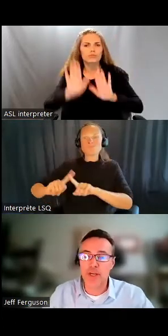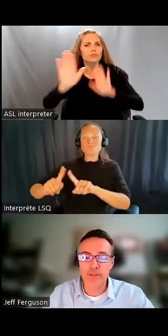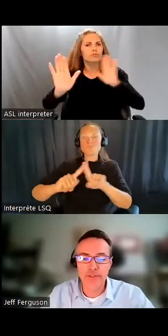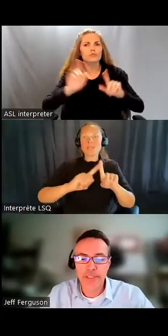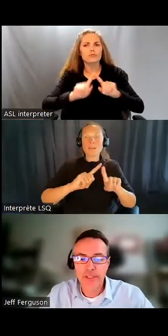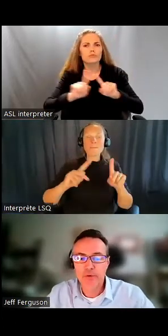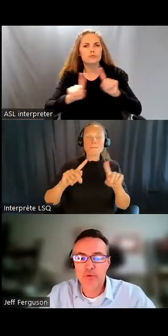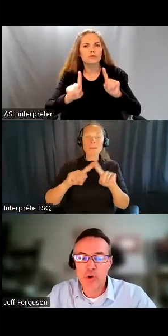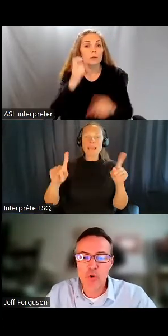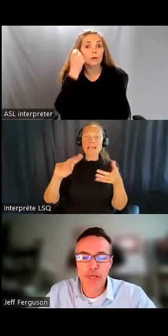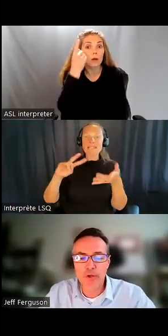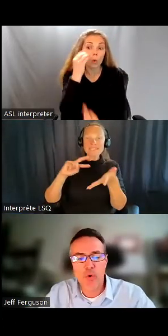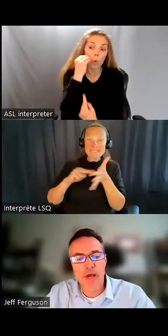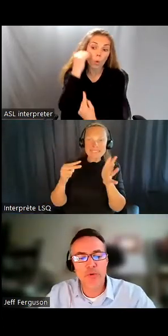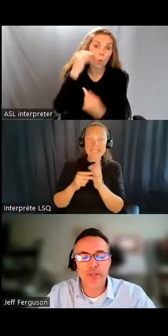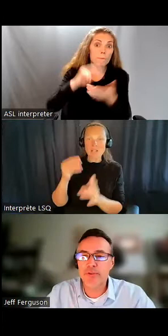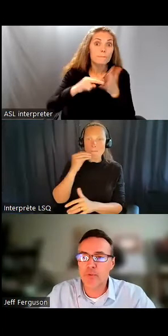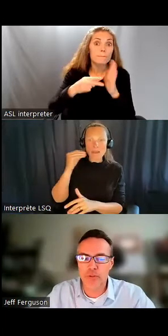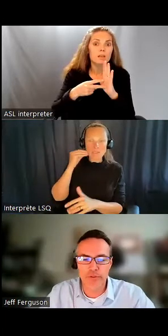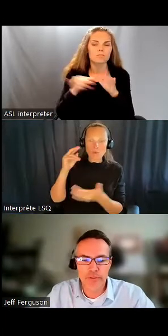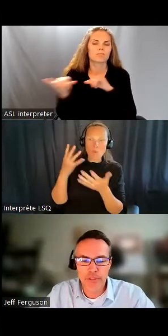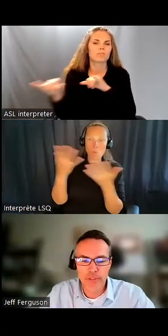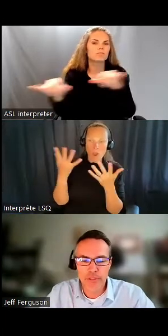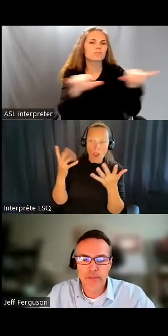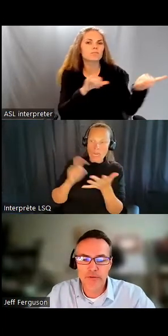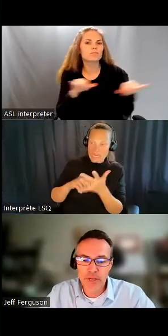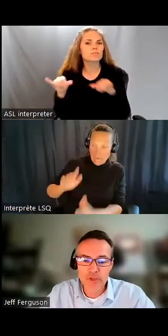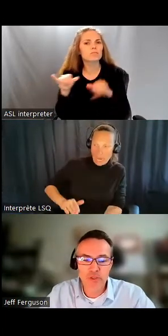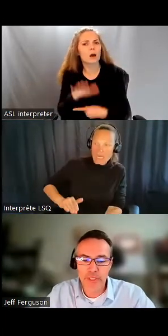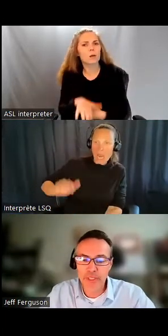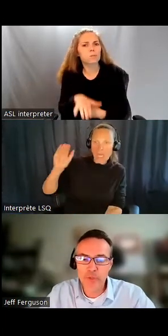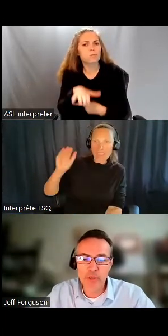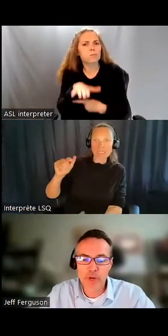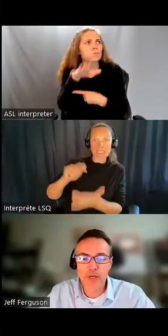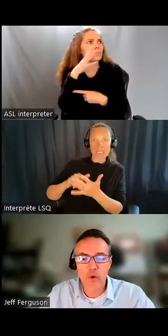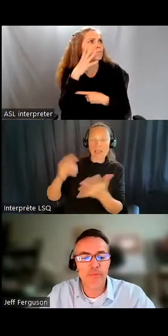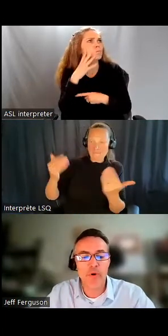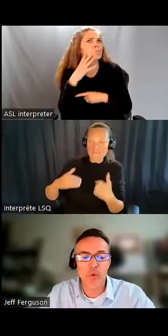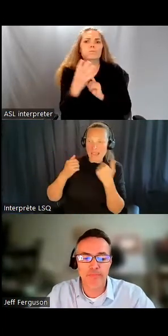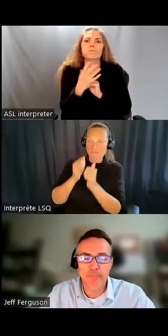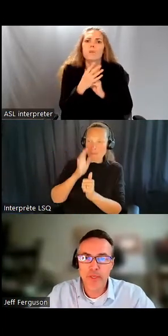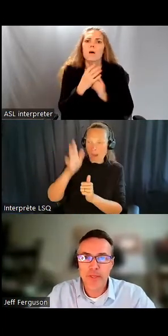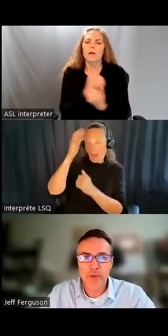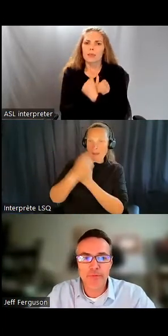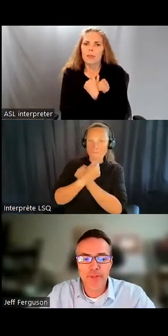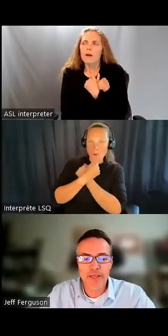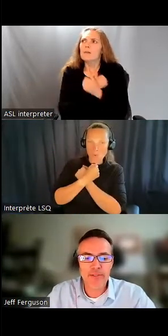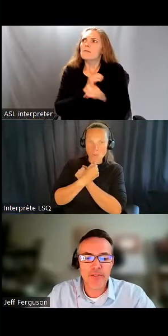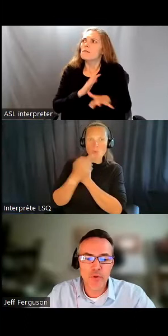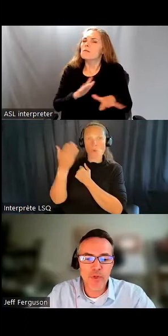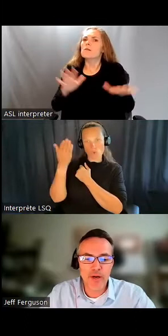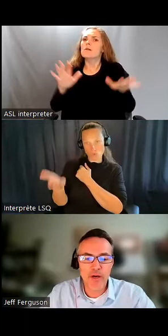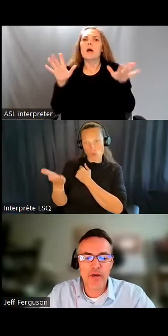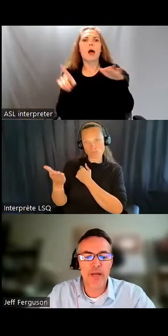où nous faisons l'expérience de l'amour quand nous sommes enfants, où nous grandissons et où nous allons explorer le monde. Finalement, nous créons notre propre